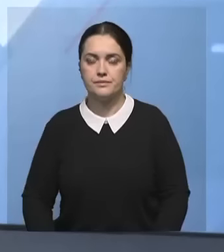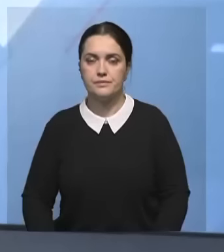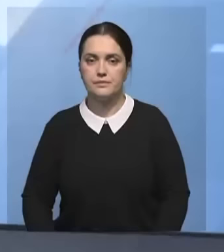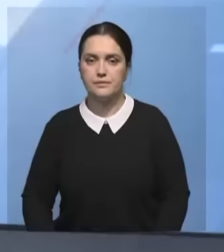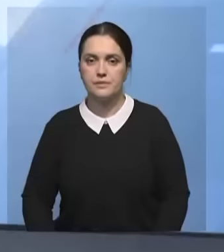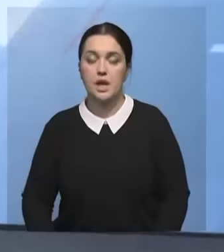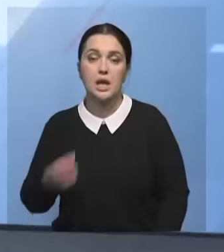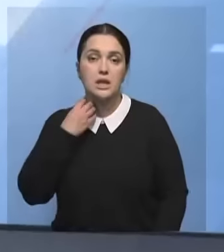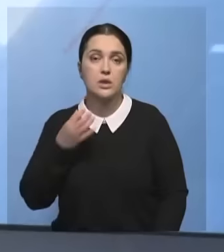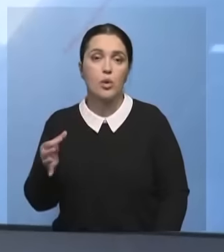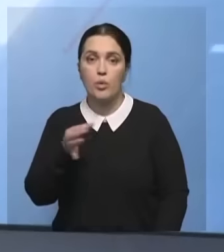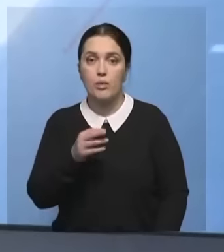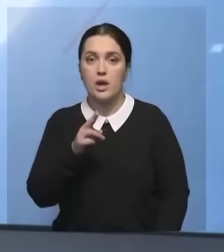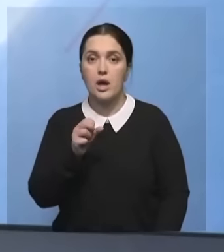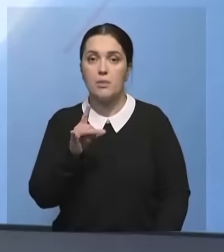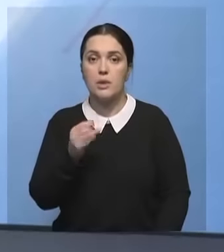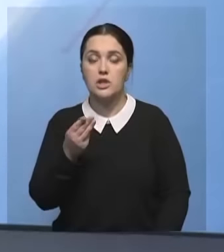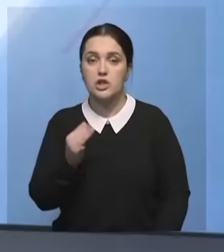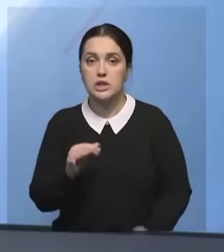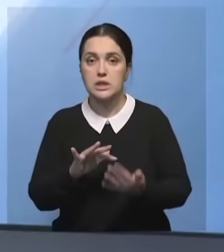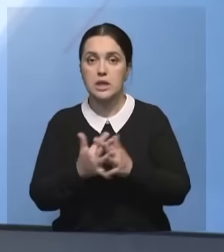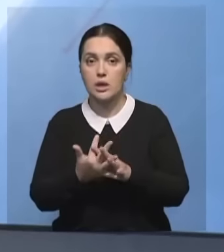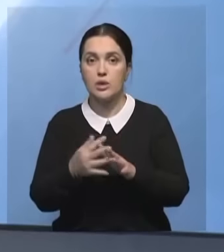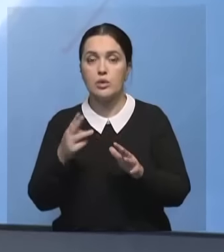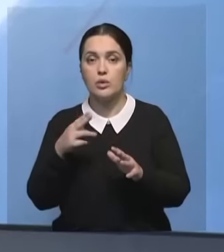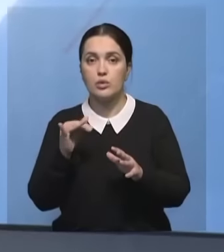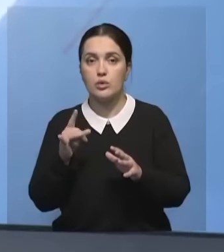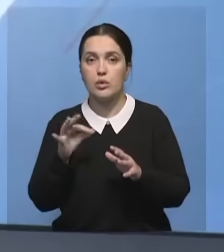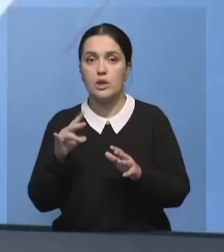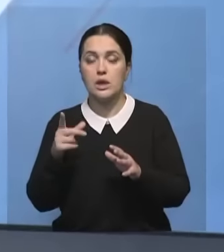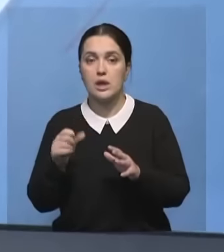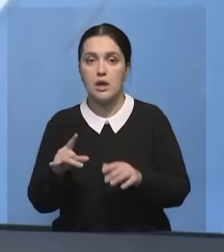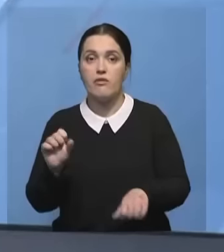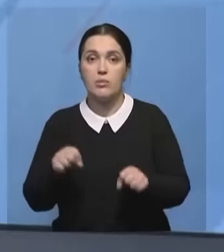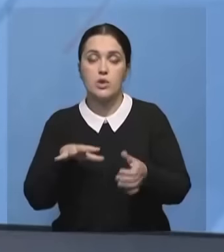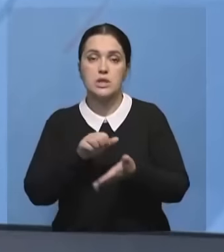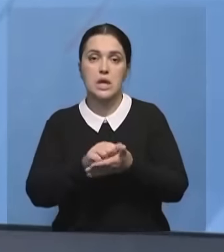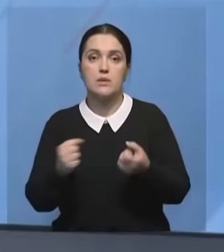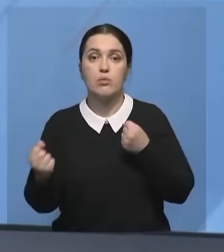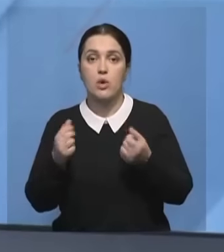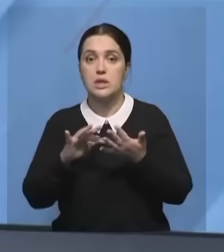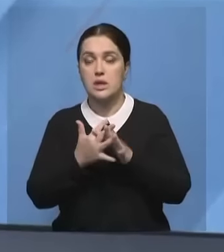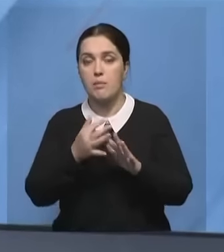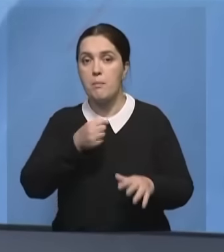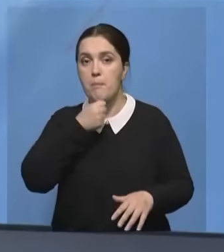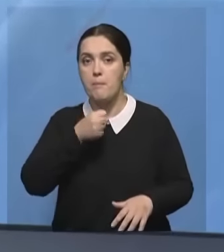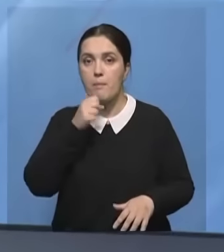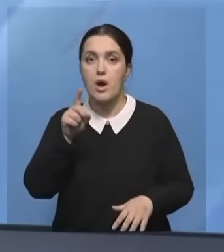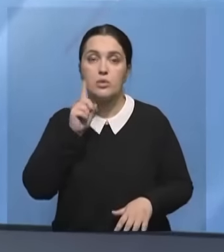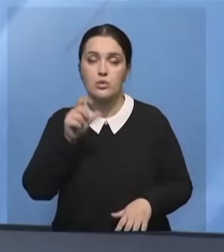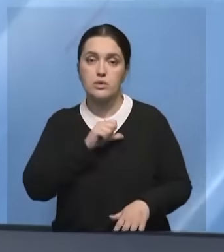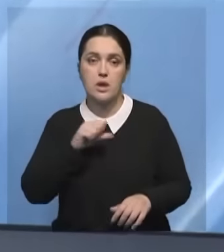В Казалардинской области в Кармакшинском селе Дурунгар возможность заниматься спортом для сельских подростков